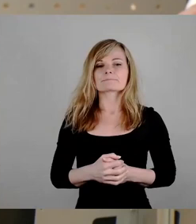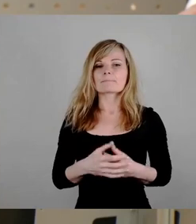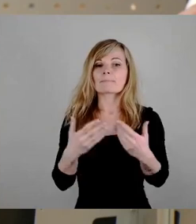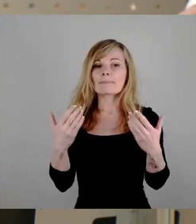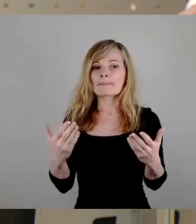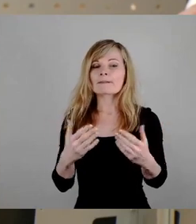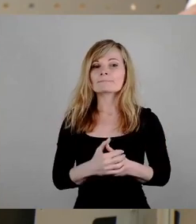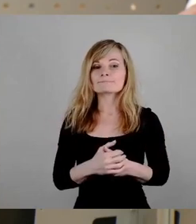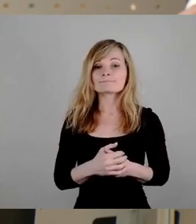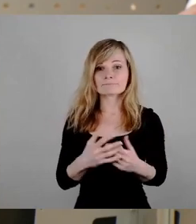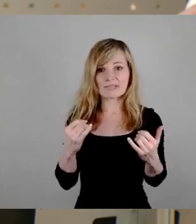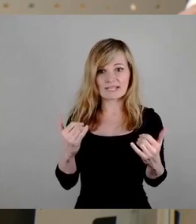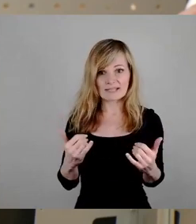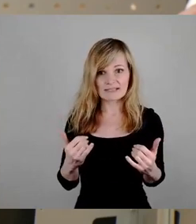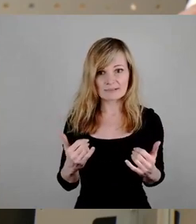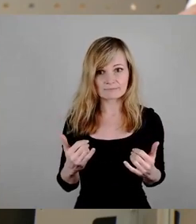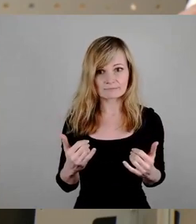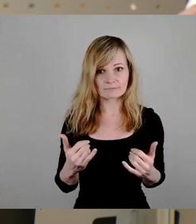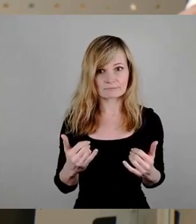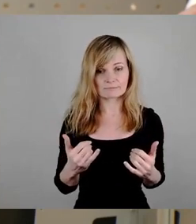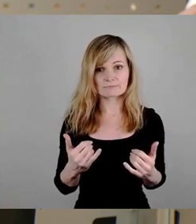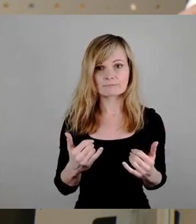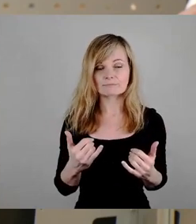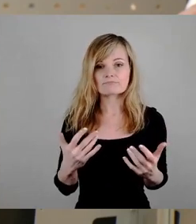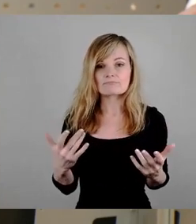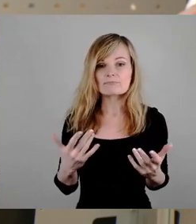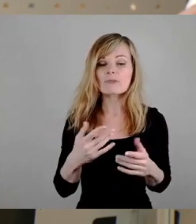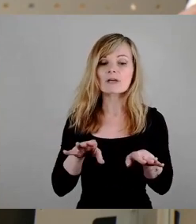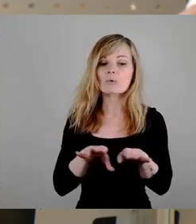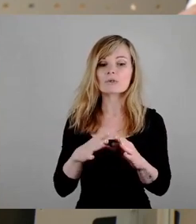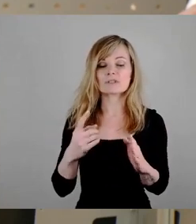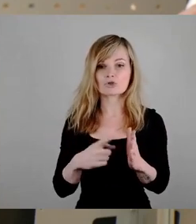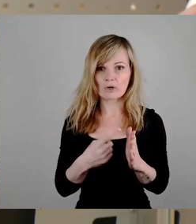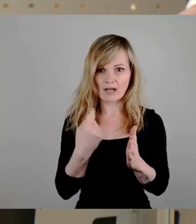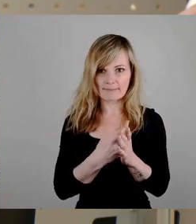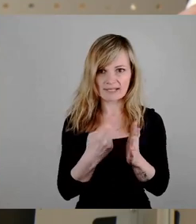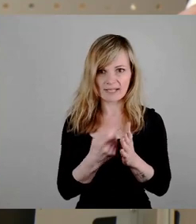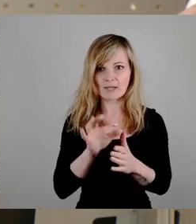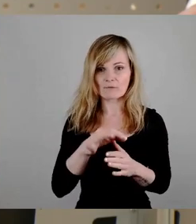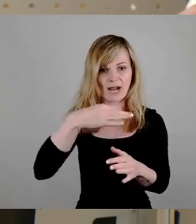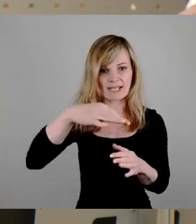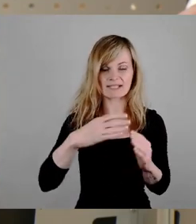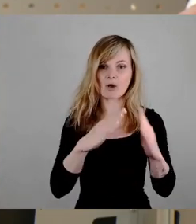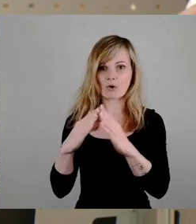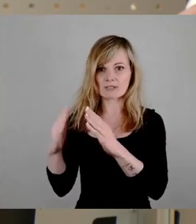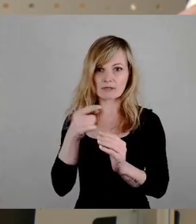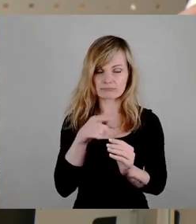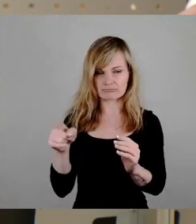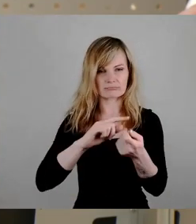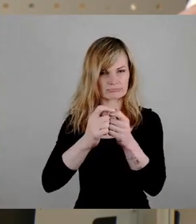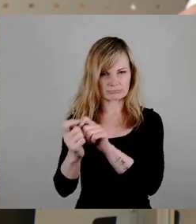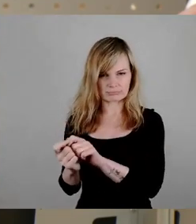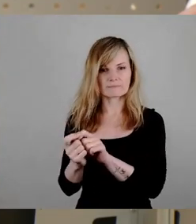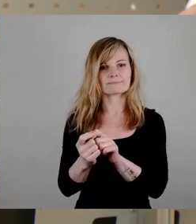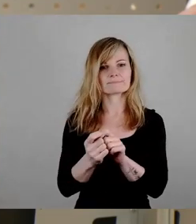quasi haben sich die Grundsteuerbeträge für die einzelnen Häuser geändert. Aber die Kommunen haben